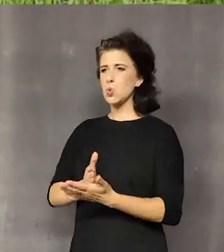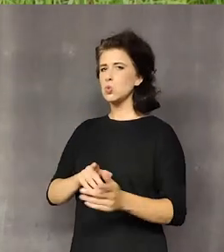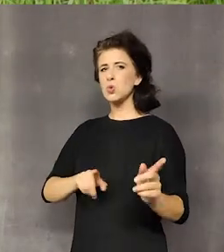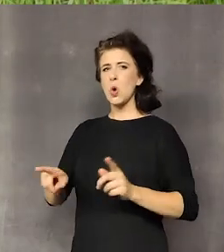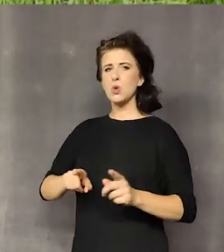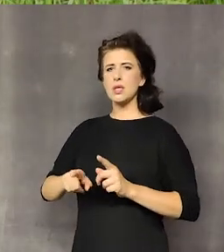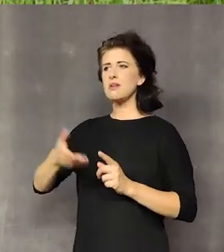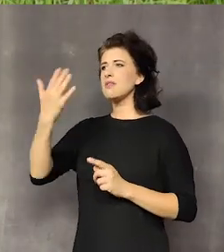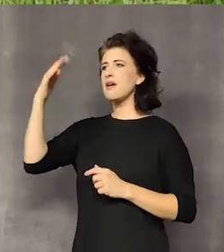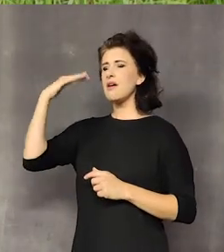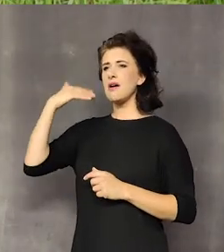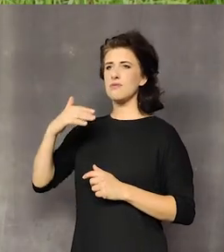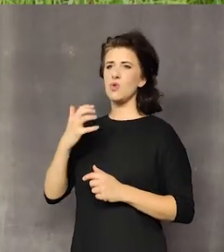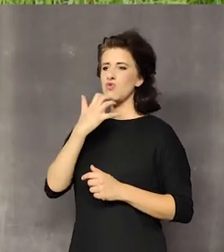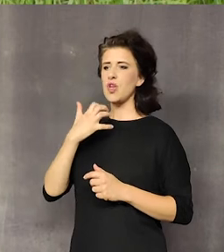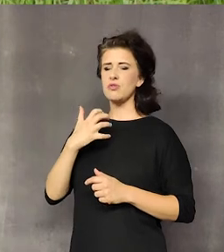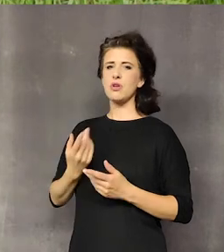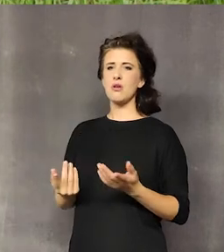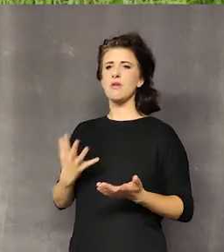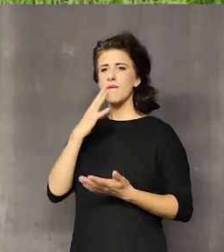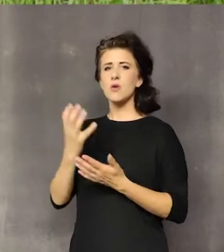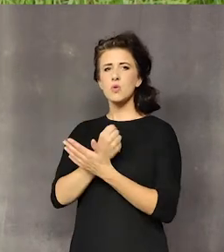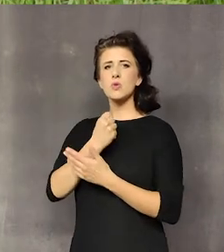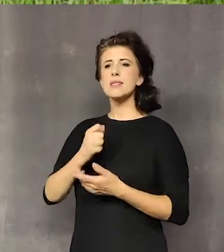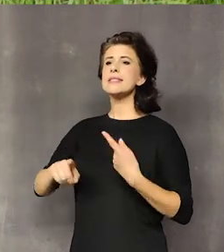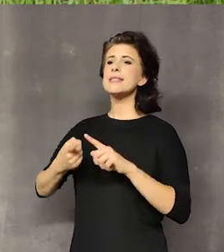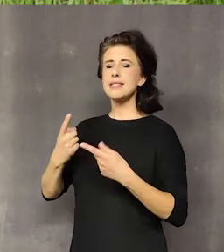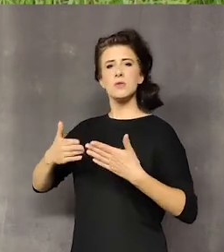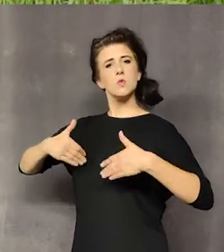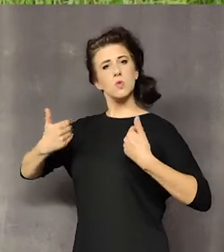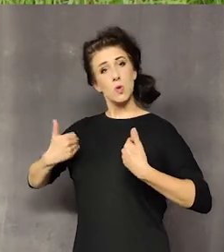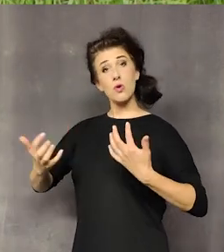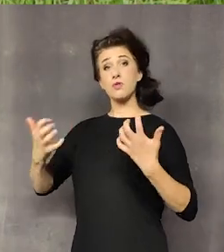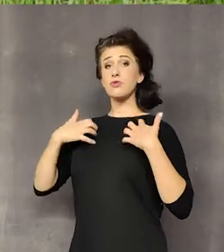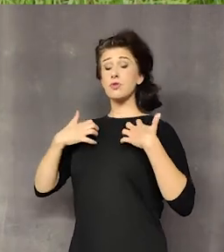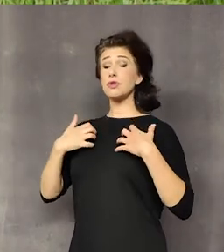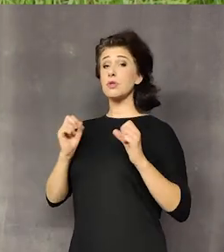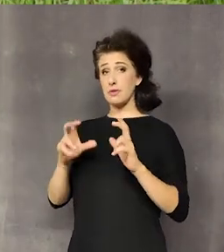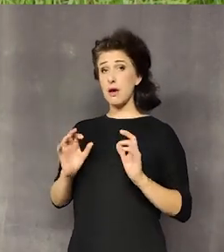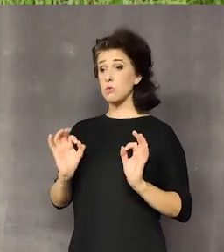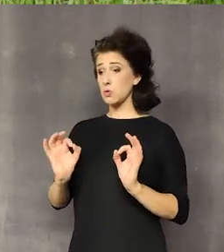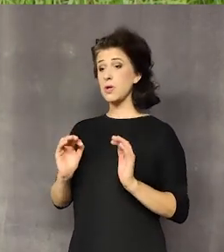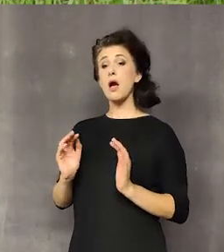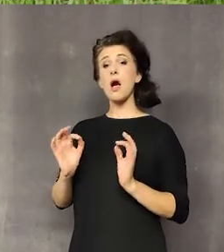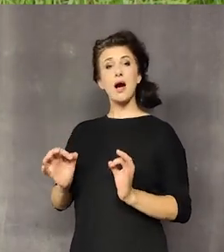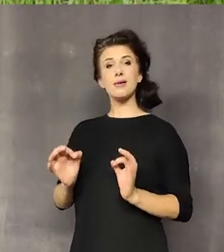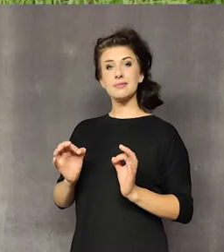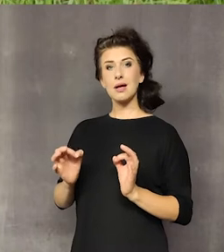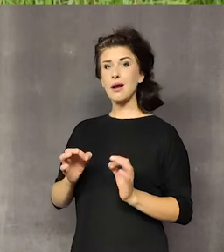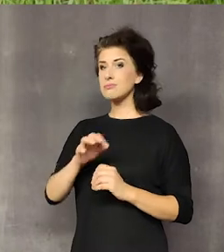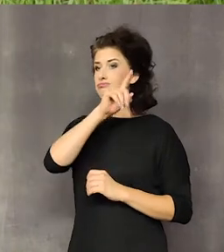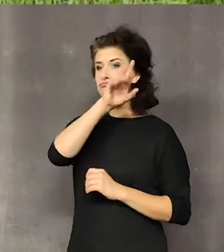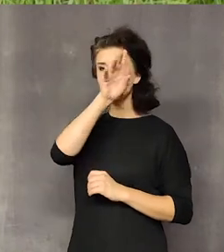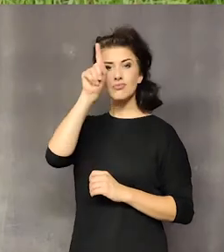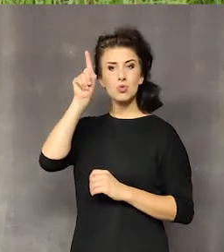Bo wcześniej, no ci, którzy stosowali właśnie zdrowy styl życia, no to oni tak. A w tej chwili to można powiedzieć, jest dużo ludzi, którzy